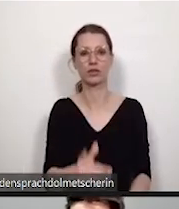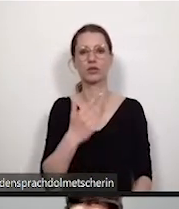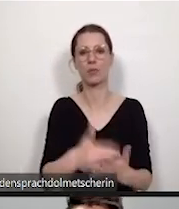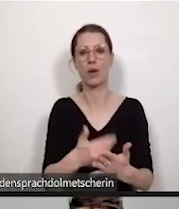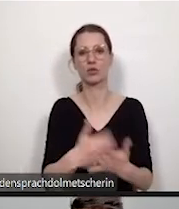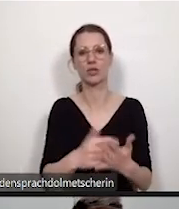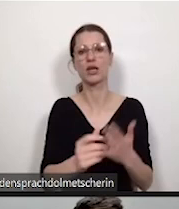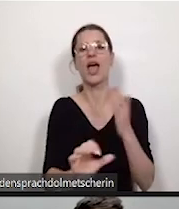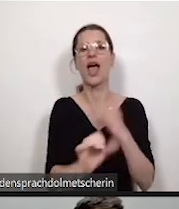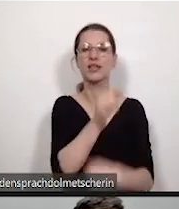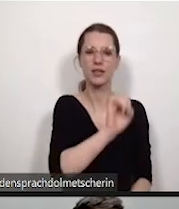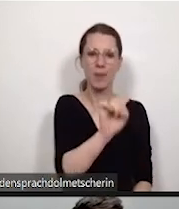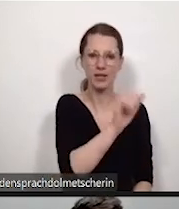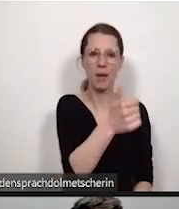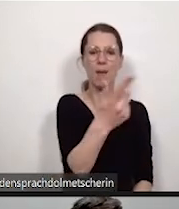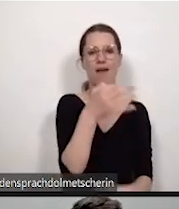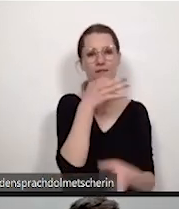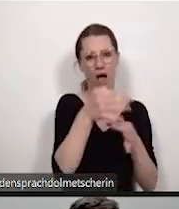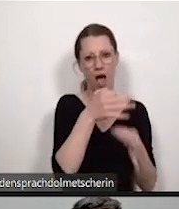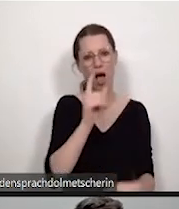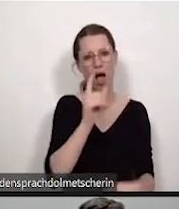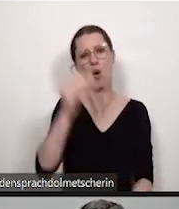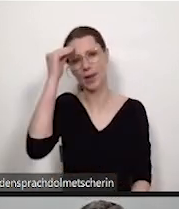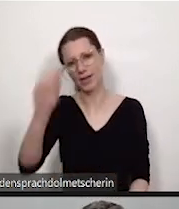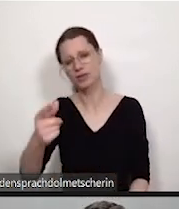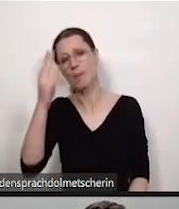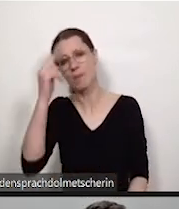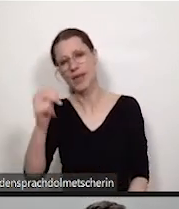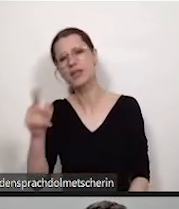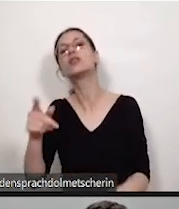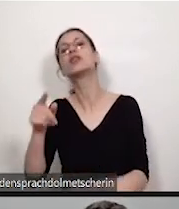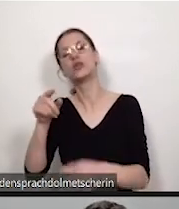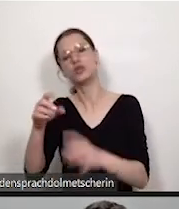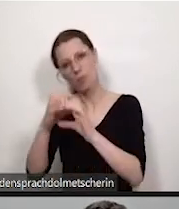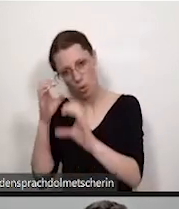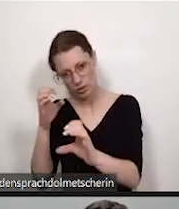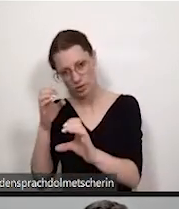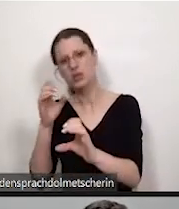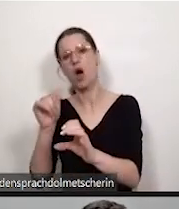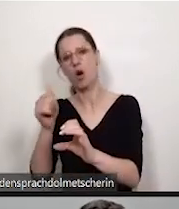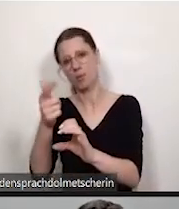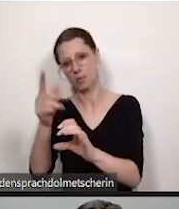erstes Semester mit ein paar Fragen. Anmerkungen zum Blind zum Bus, wird schon geschrieben.